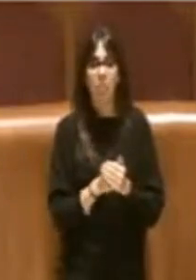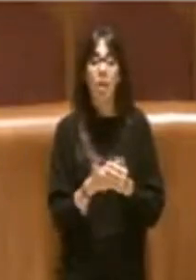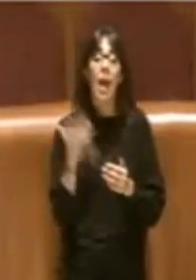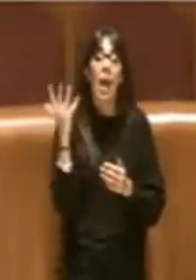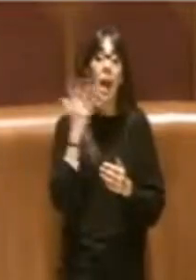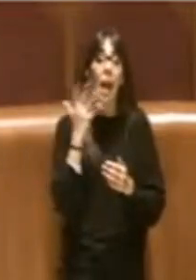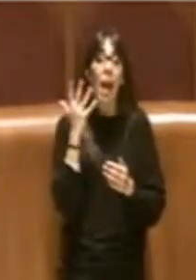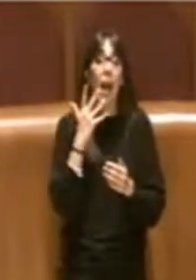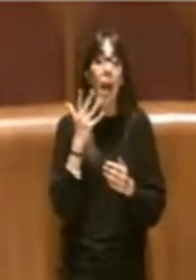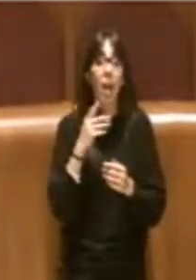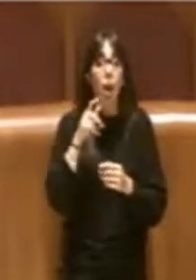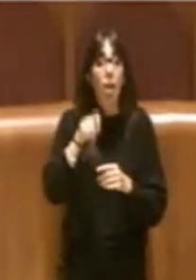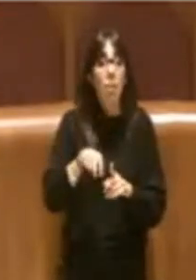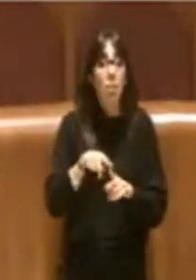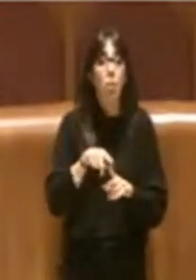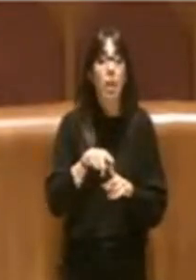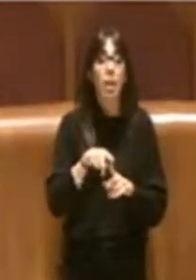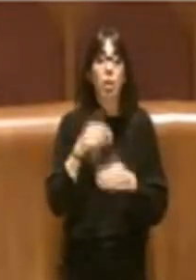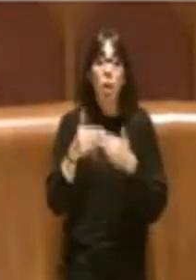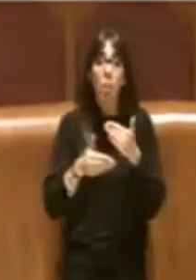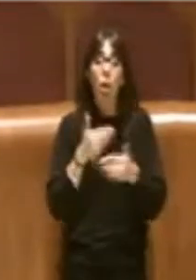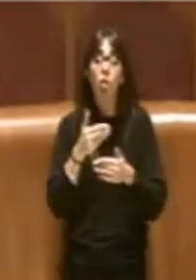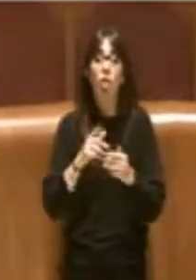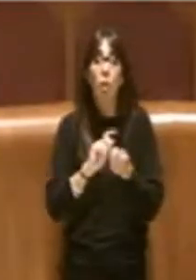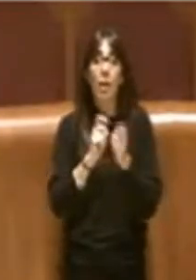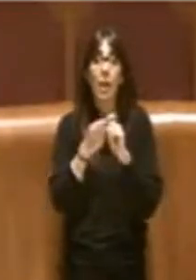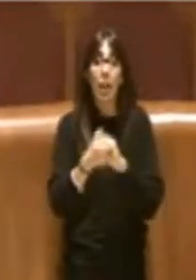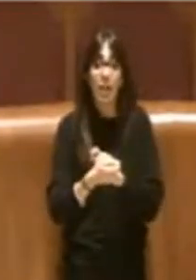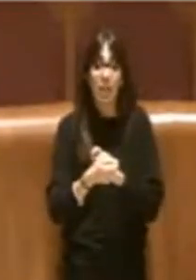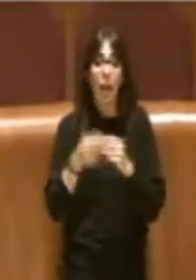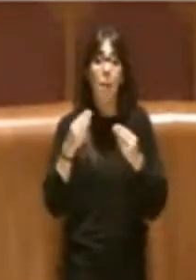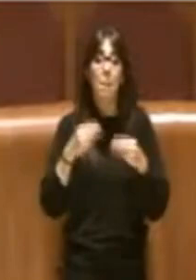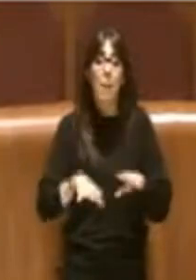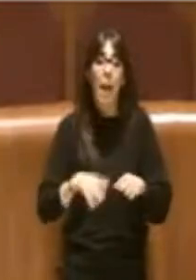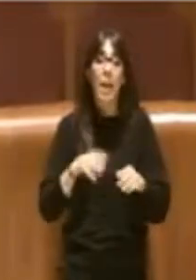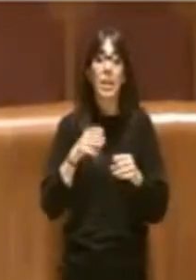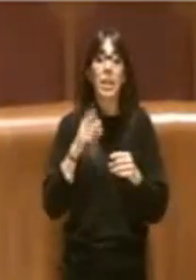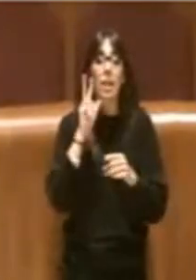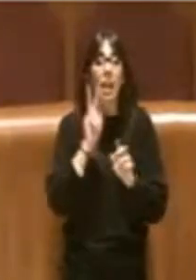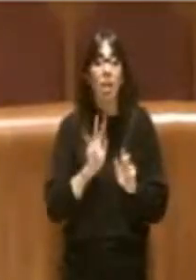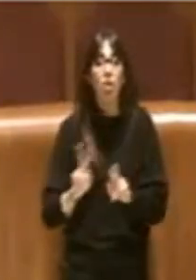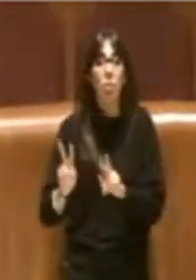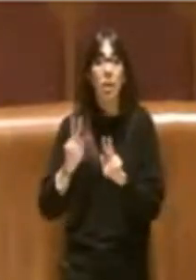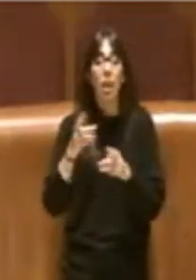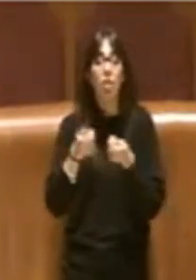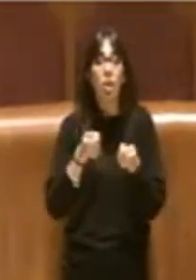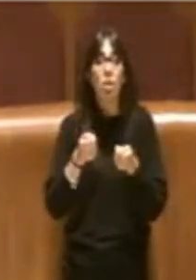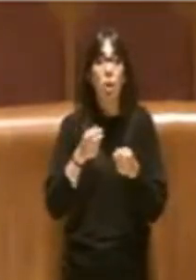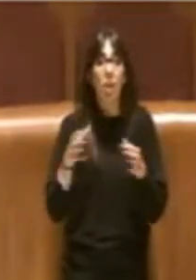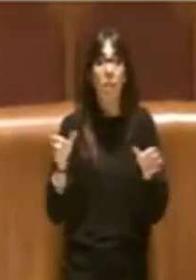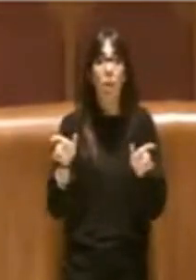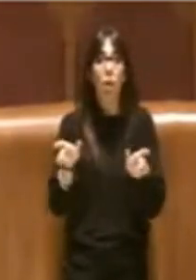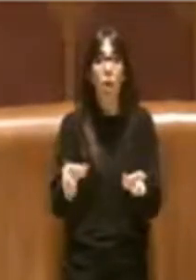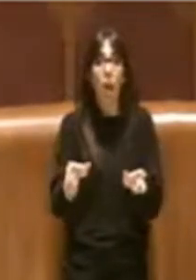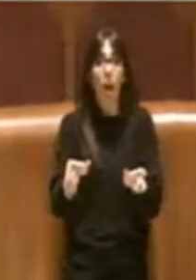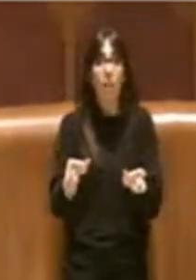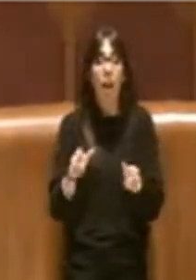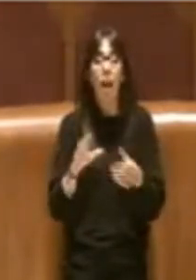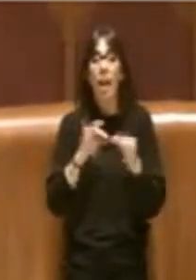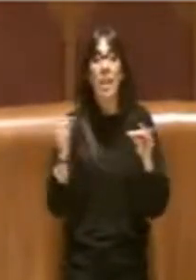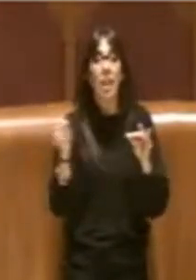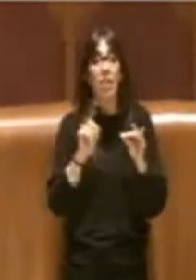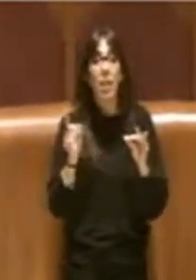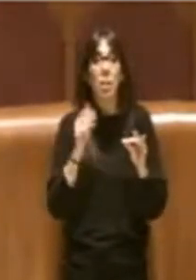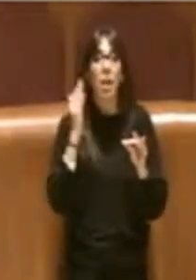imputazione e irregolarità della procedura direttifica, perdere di tracciabilità della gestione vincolata, in disponibilità di criteri di quantificazione dei debiti fuori